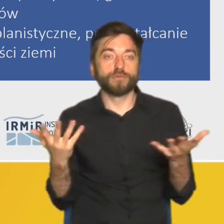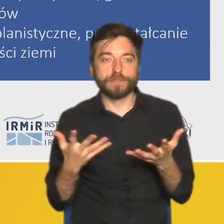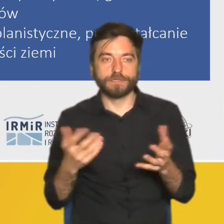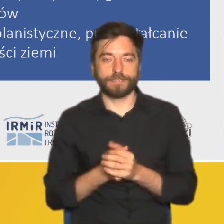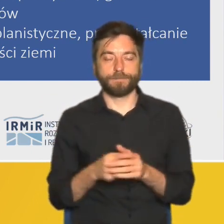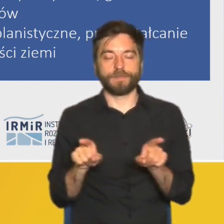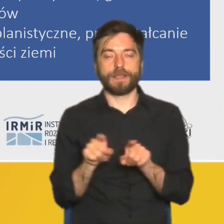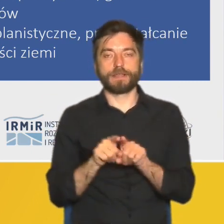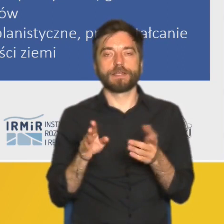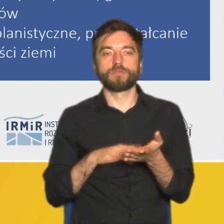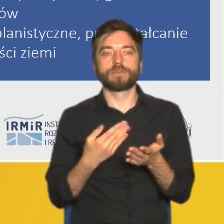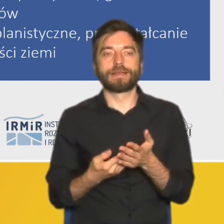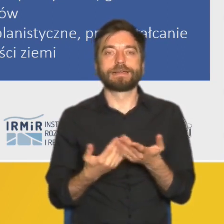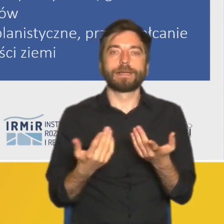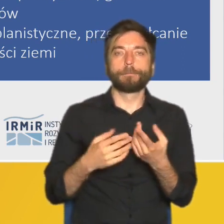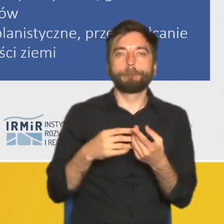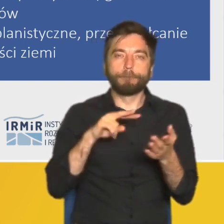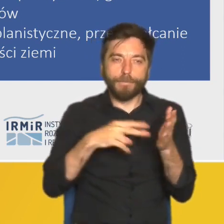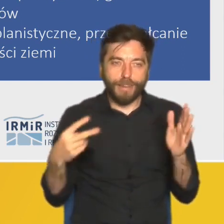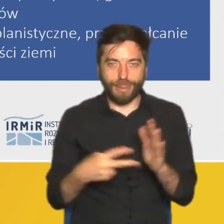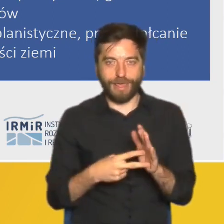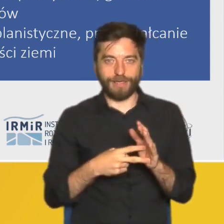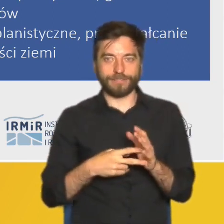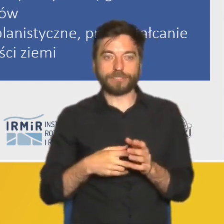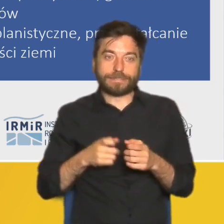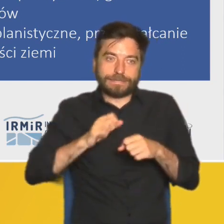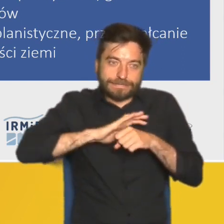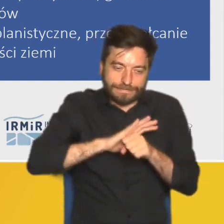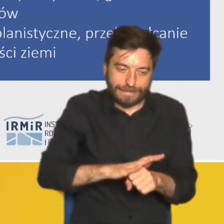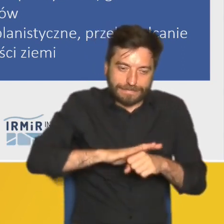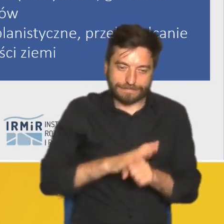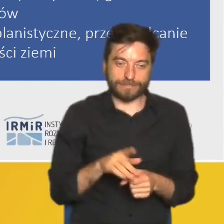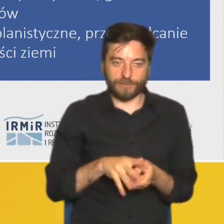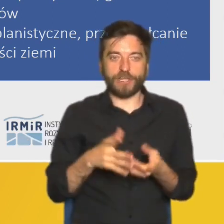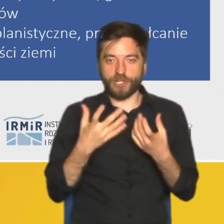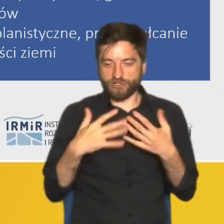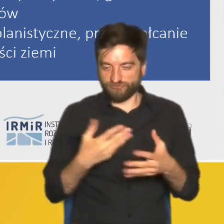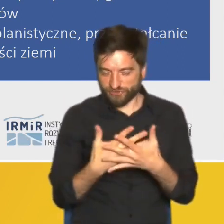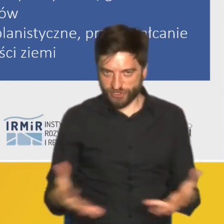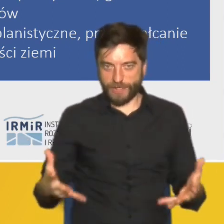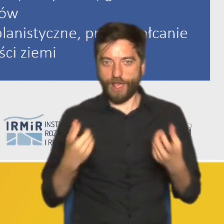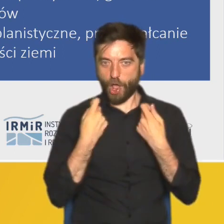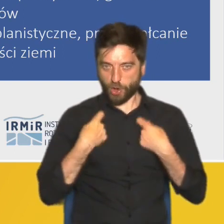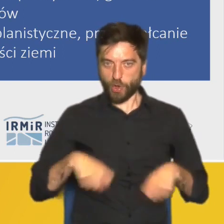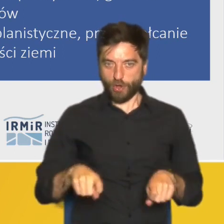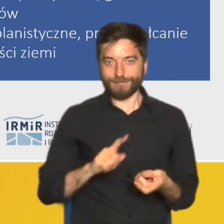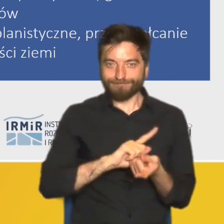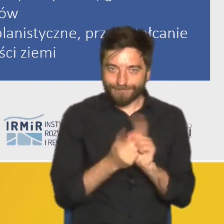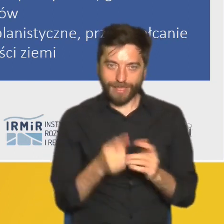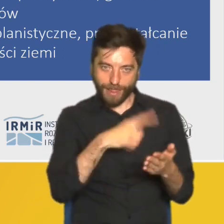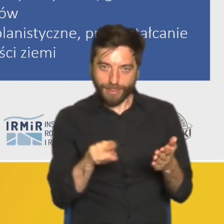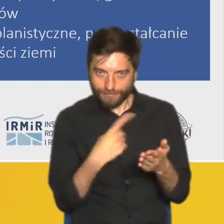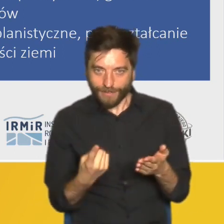sporów planistycznych, lobbingu, nacisku o przekształcenie właśnie, czy odrolnienie, czy o odleśnienie